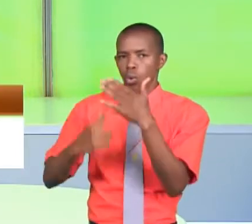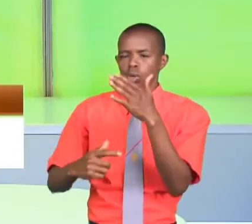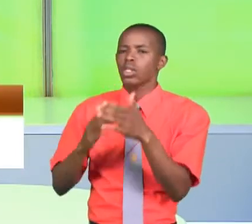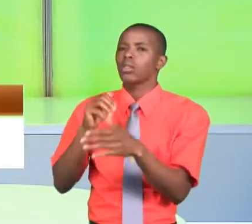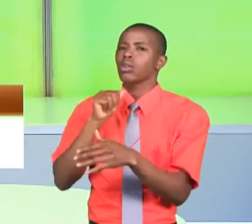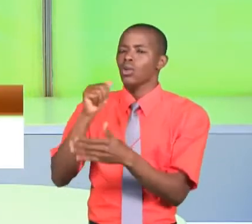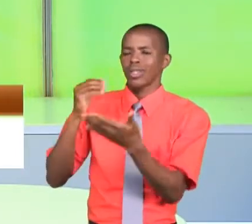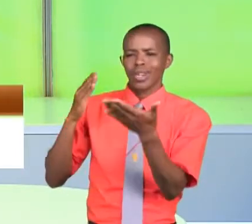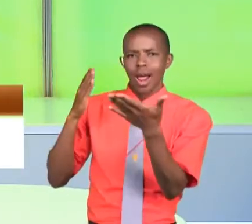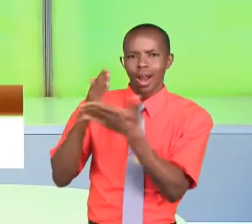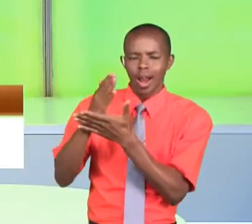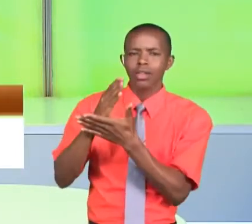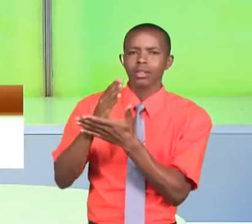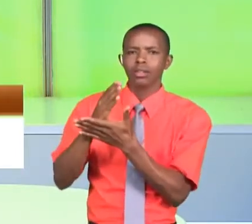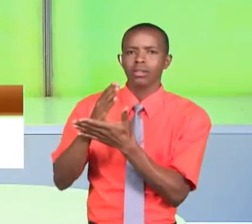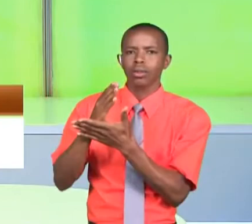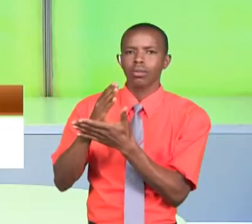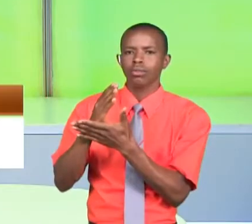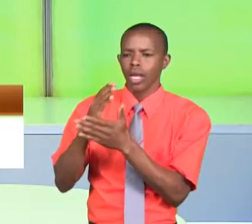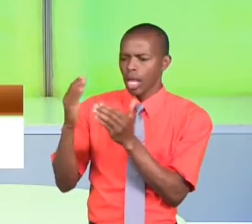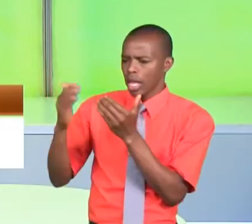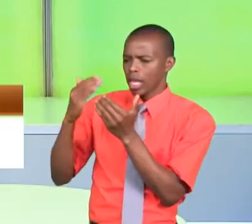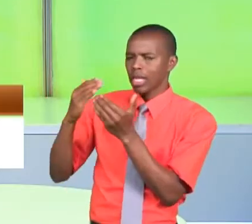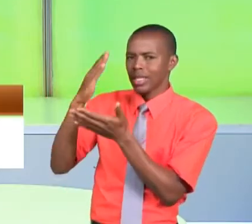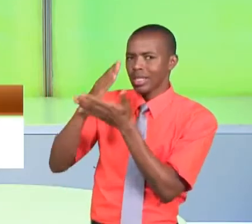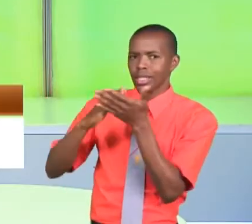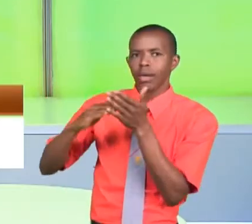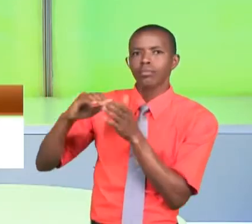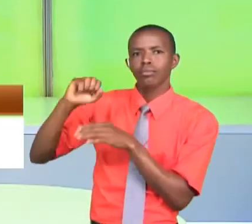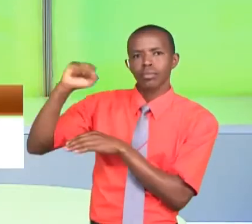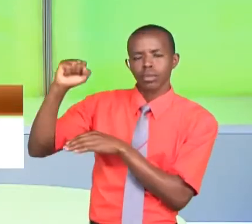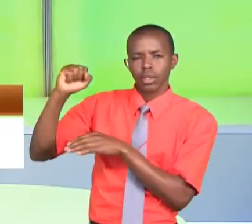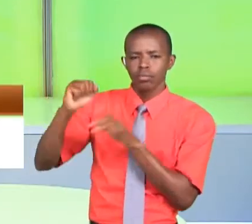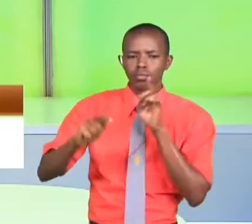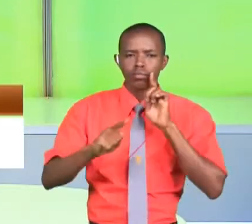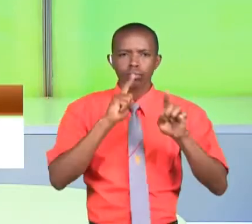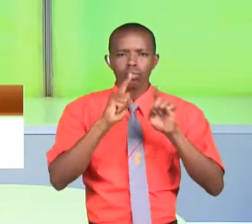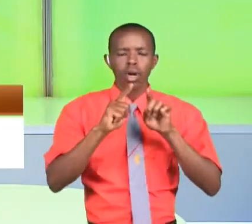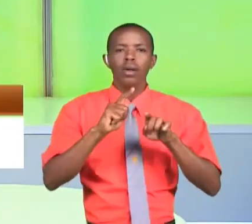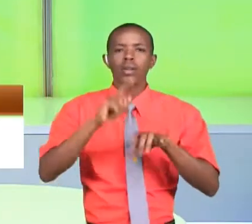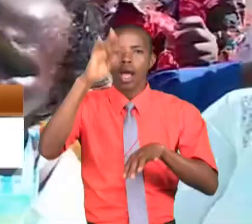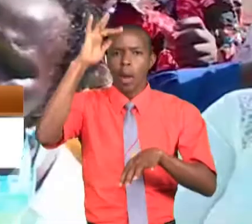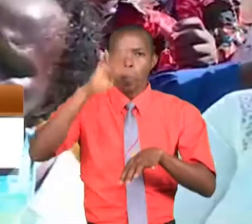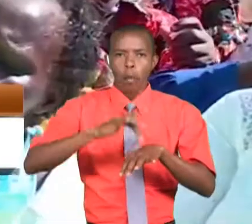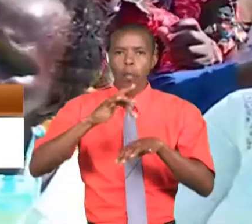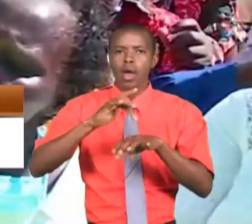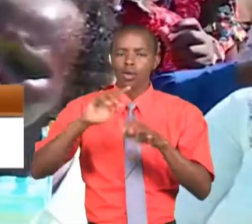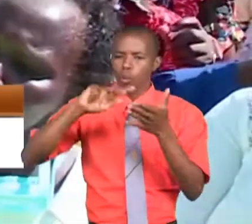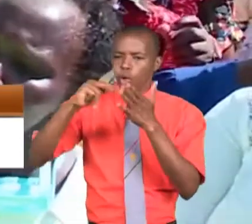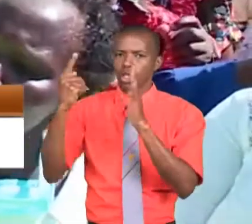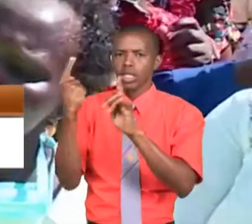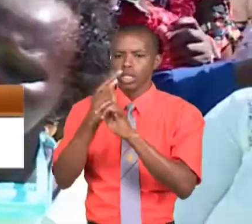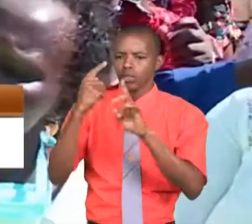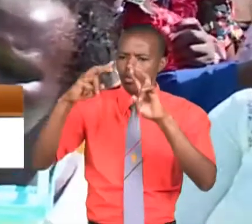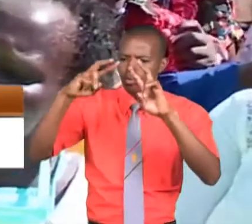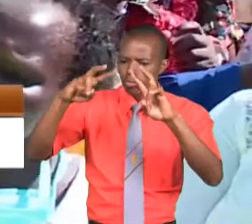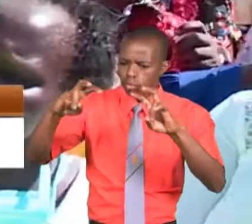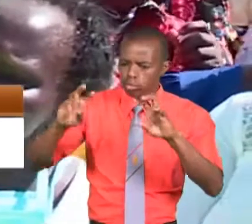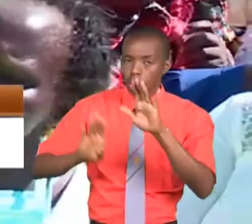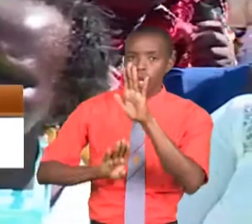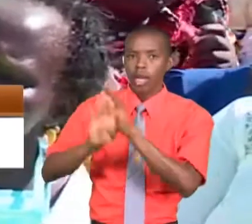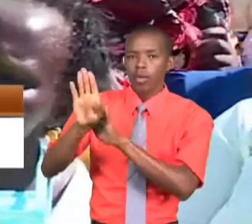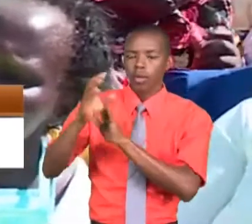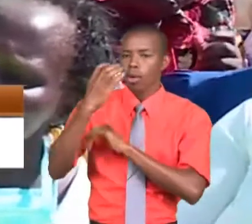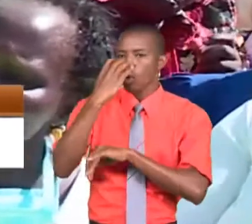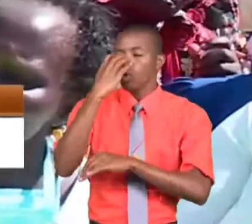kuzingatia maitaji ya viongozi wa chate Hakizungumza katika kaunti ya meru ambapo Alikagua miradi mbali mbali ya maendeleo William Ruto